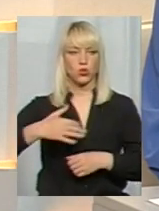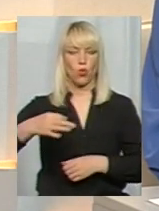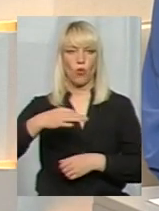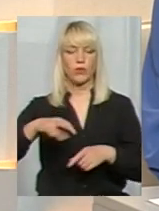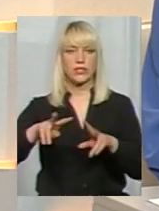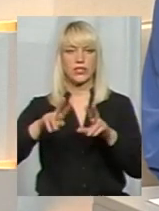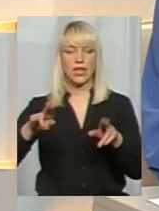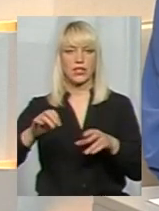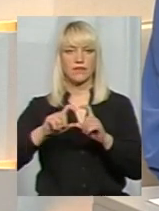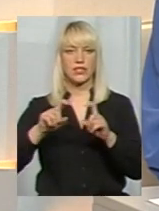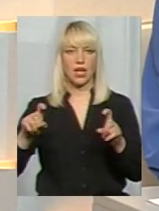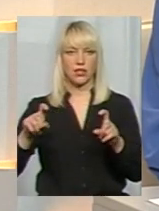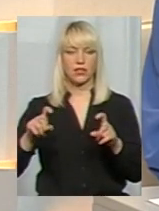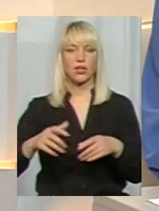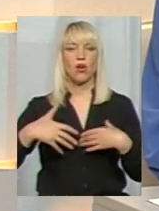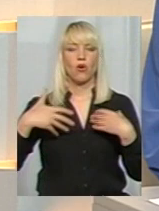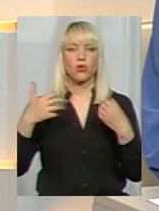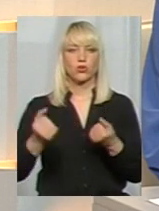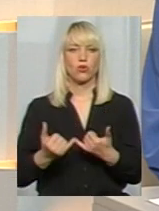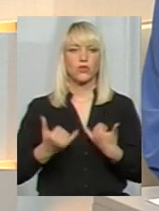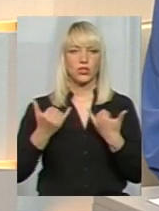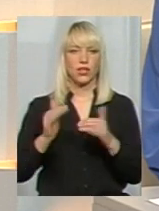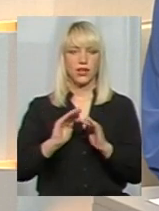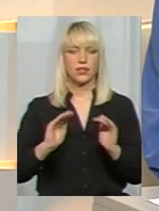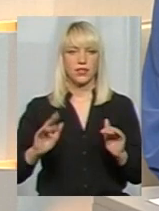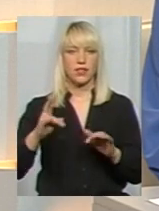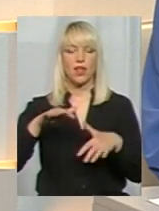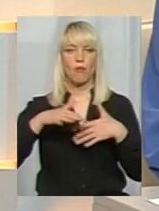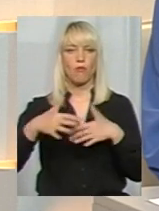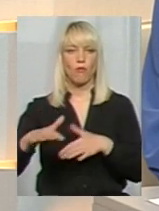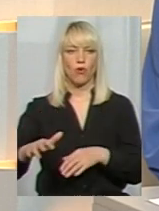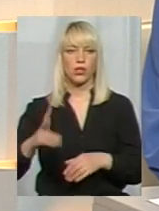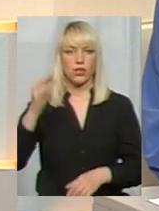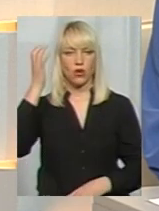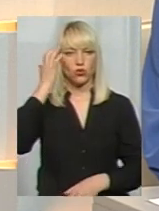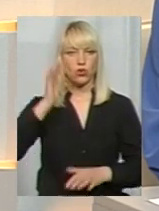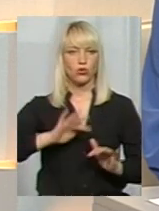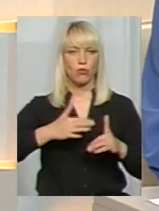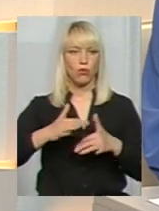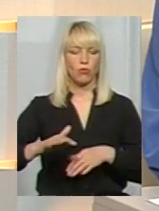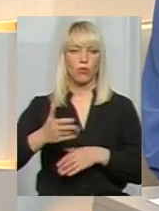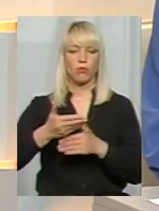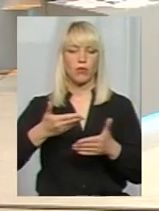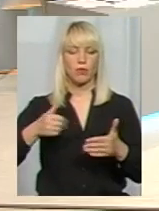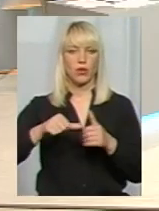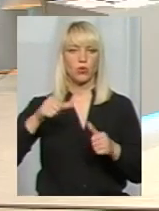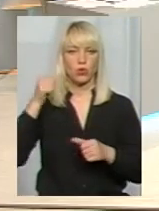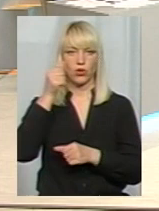так і в закладах оздоровчих для дітей на морі. Зокрема, на Чорному морі ми минулоріч